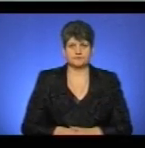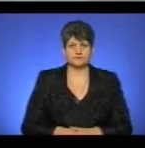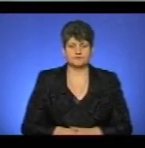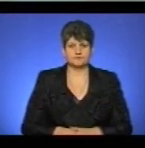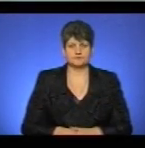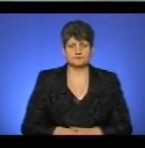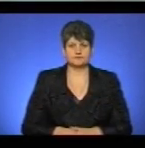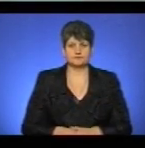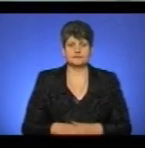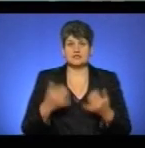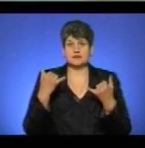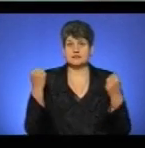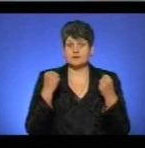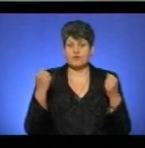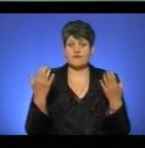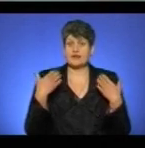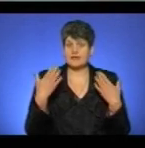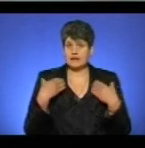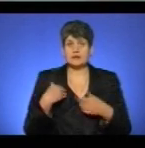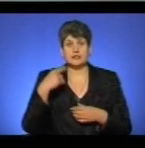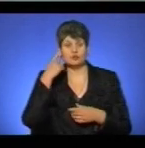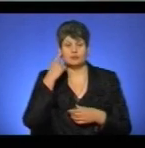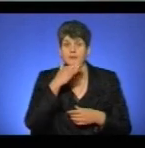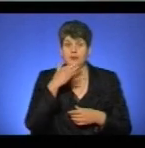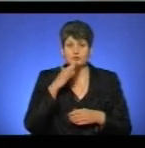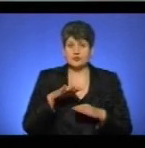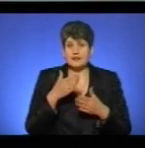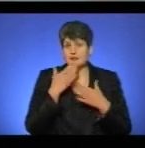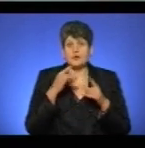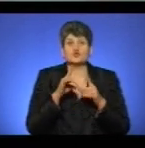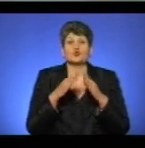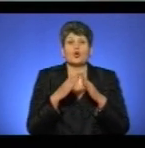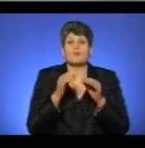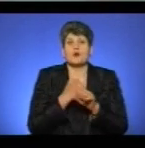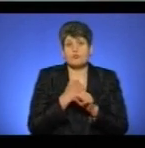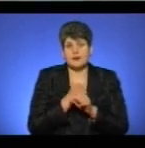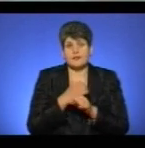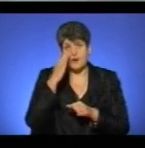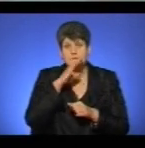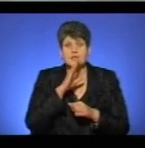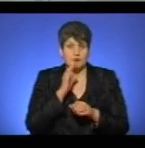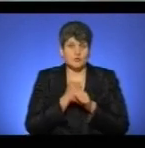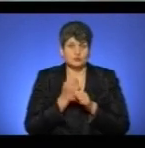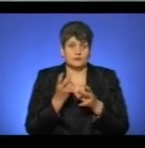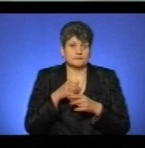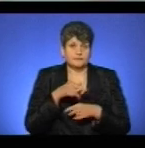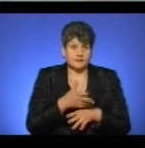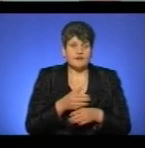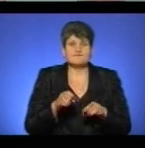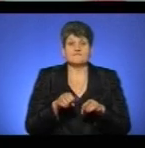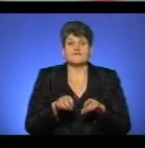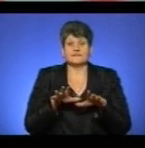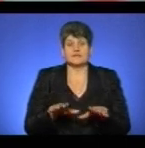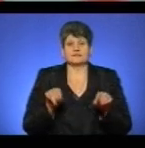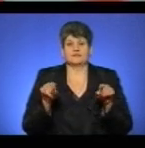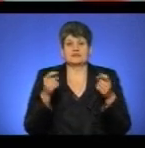Якраз зимові канікули, і думаю, багато дітей не має що вдома робити, а батькам на роботу. І вирішили створити